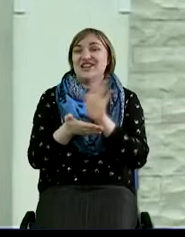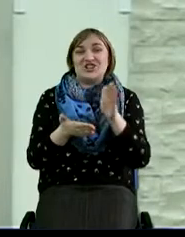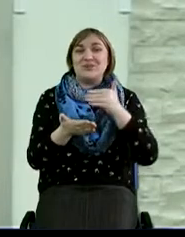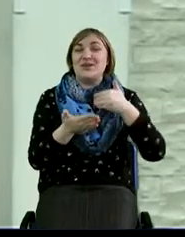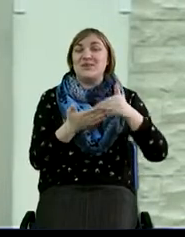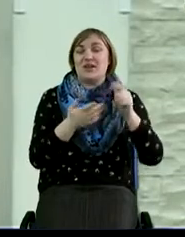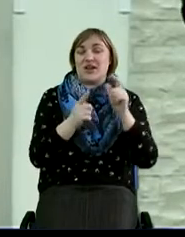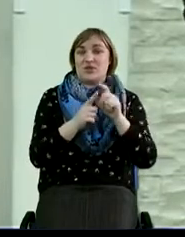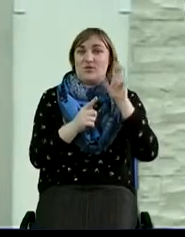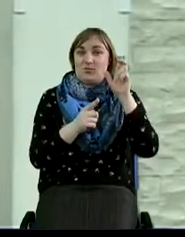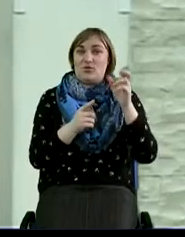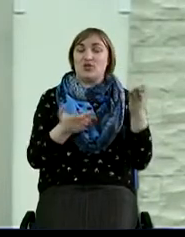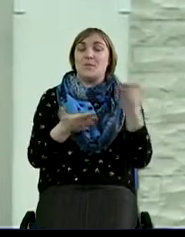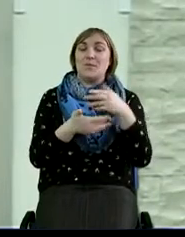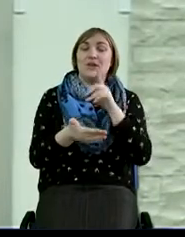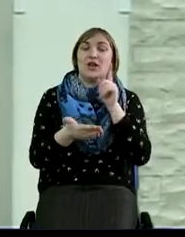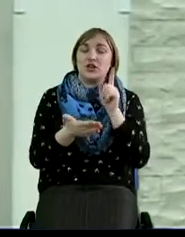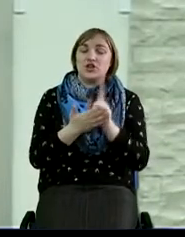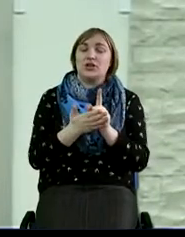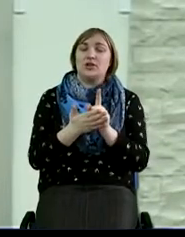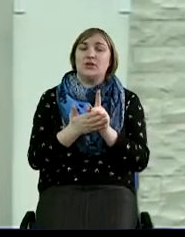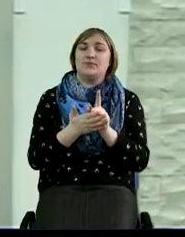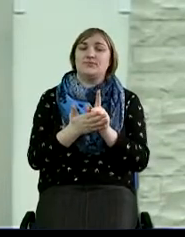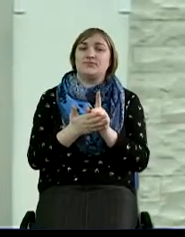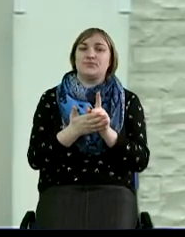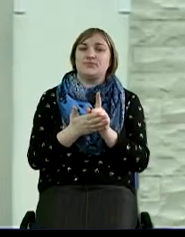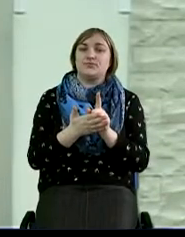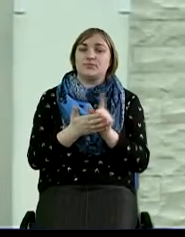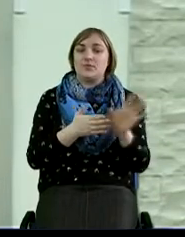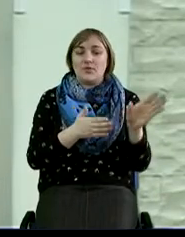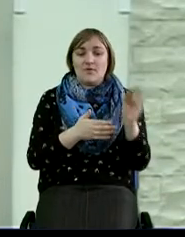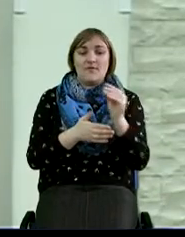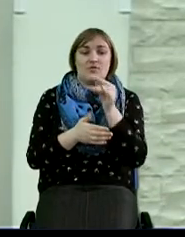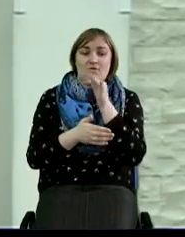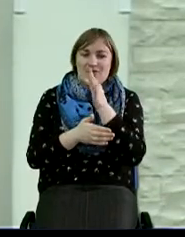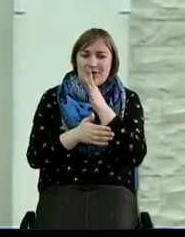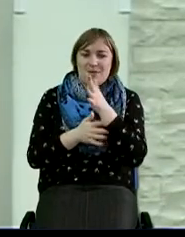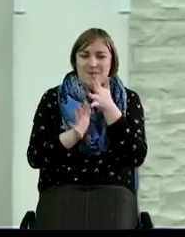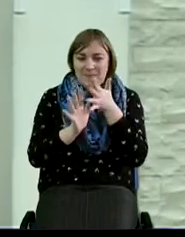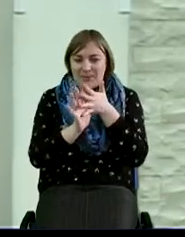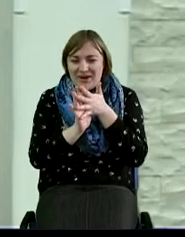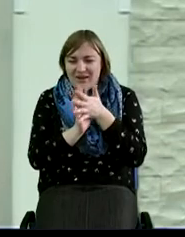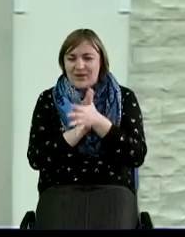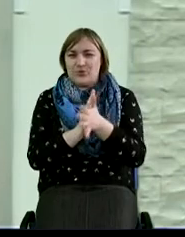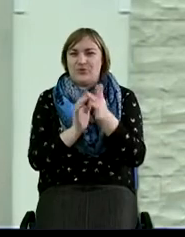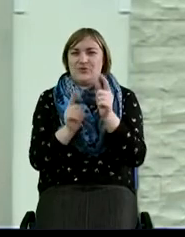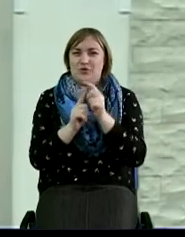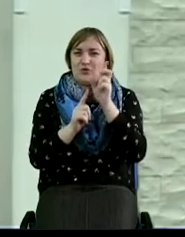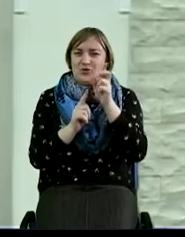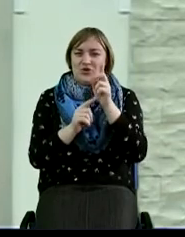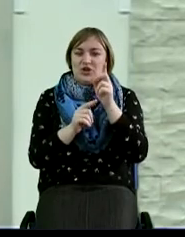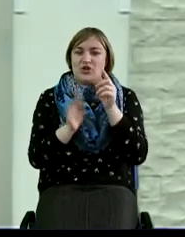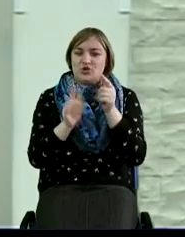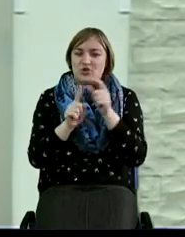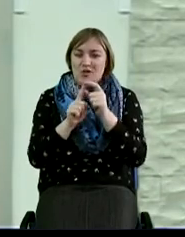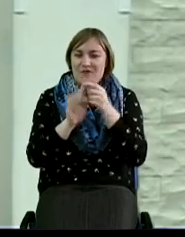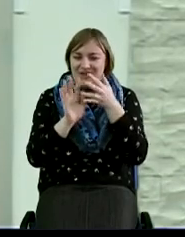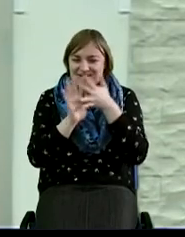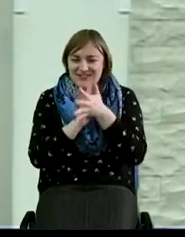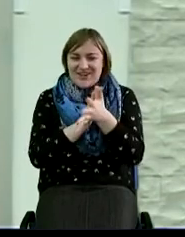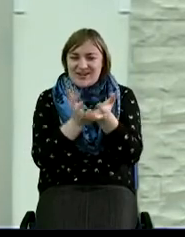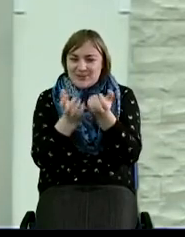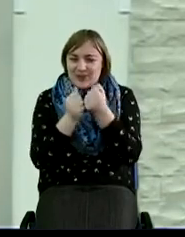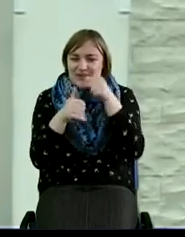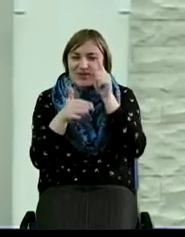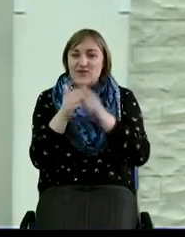Словом Божьим. Мы должны все время проникнуться в это Слово Божие, растворить его верой, принять его,